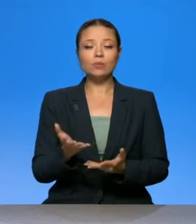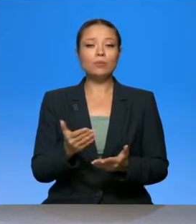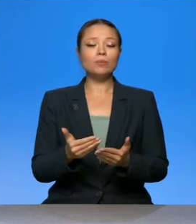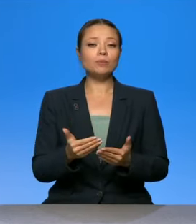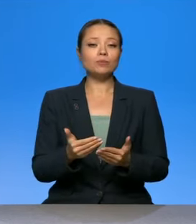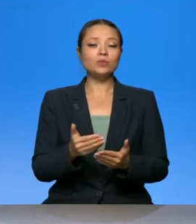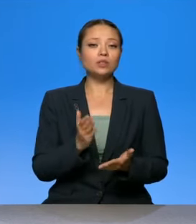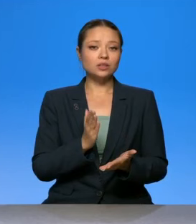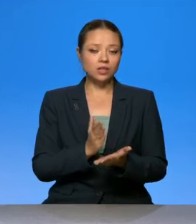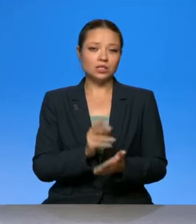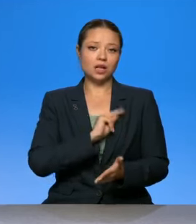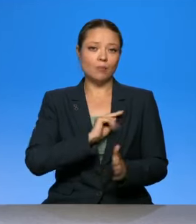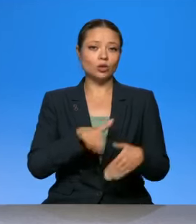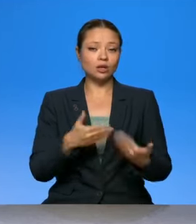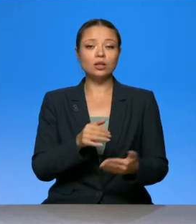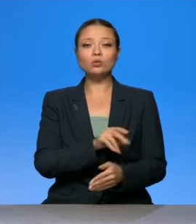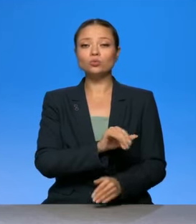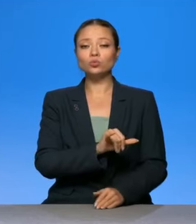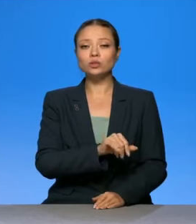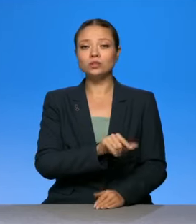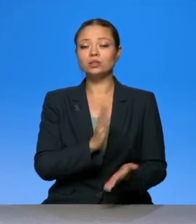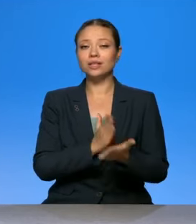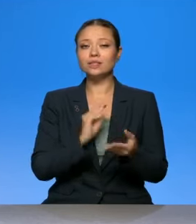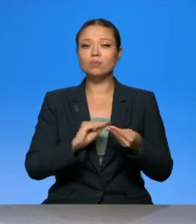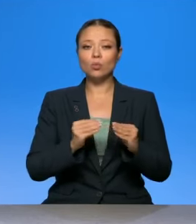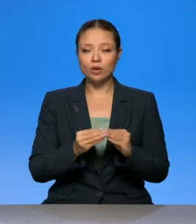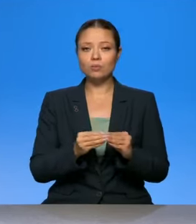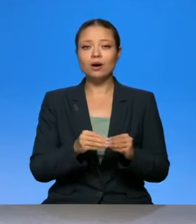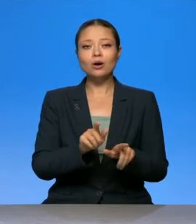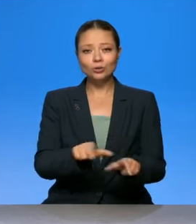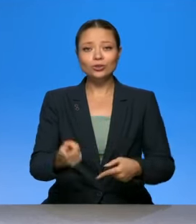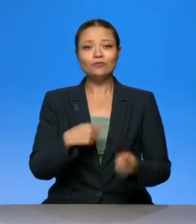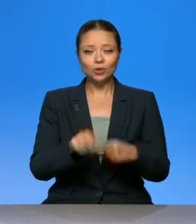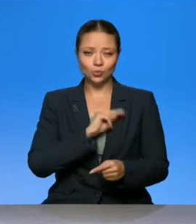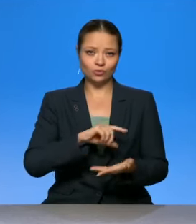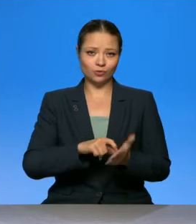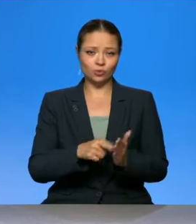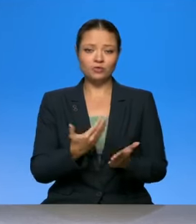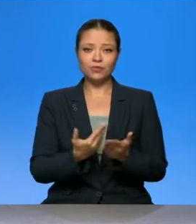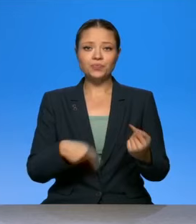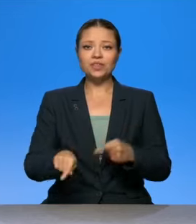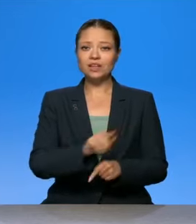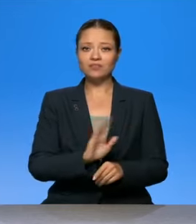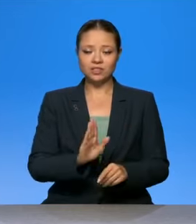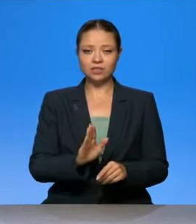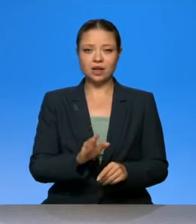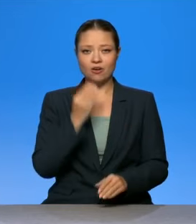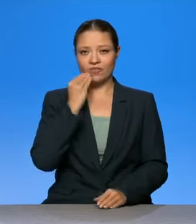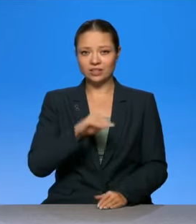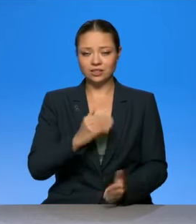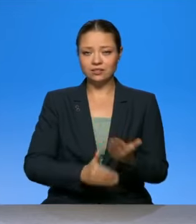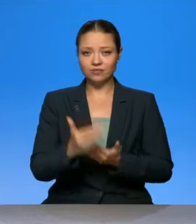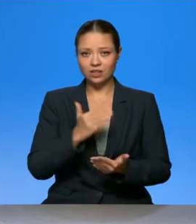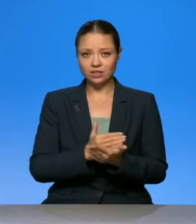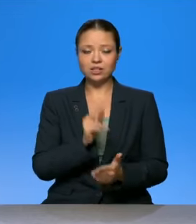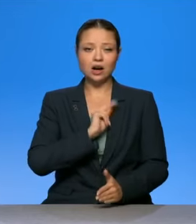другая проблема, это вернуть людей в офисы, потому что не везде эффективность работы одинаково